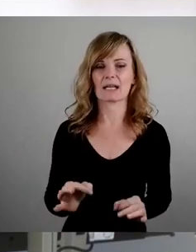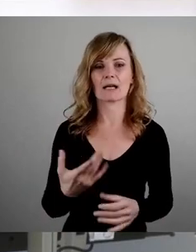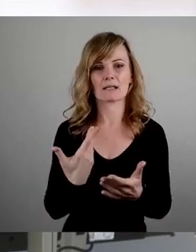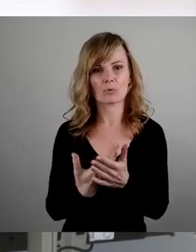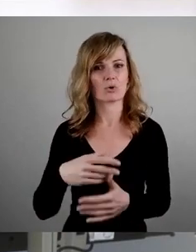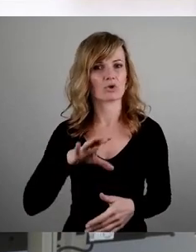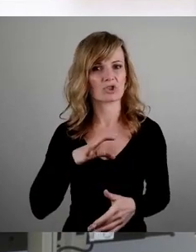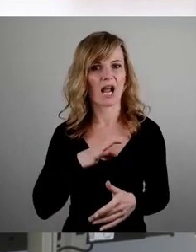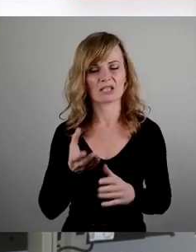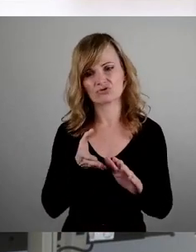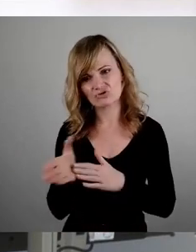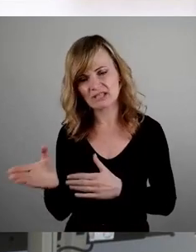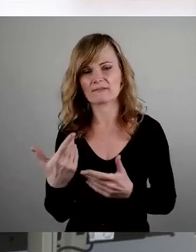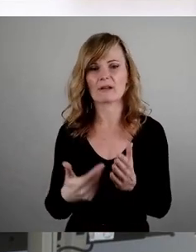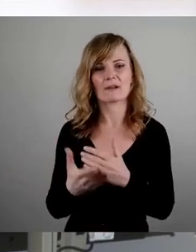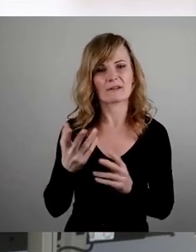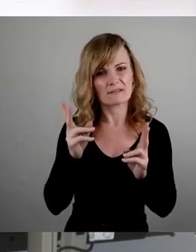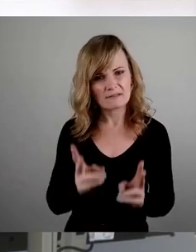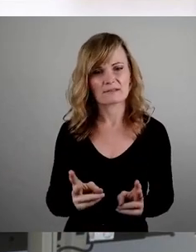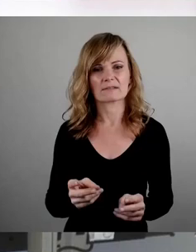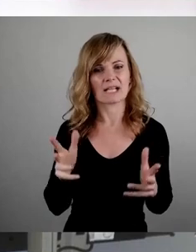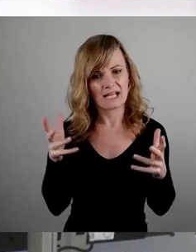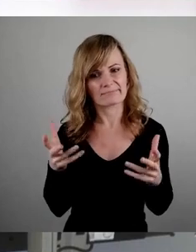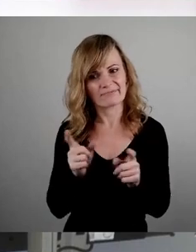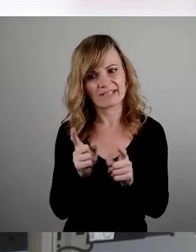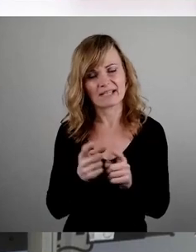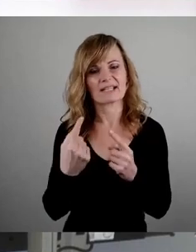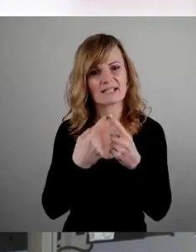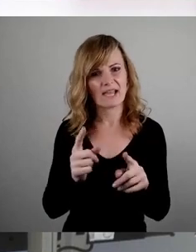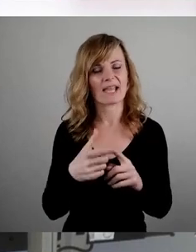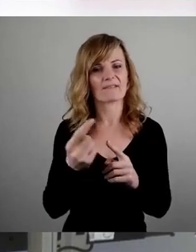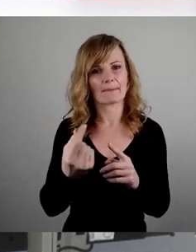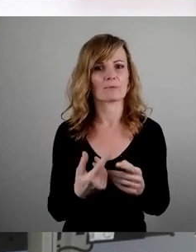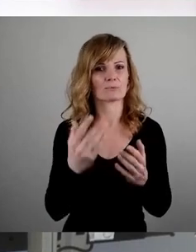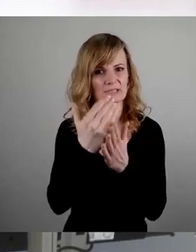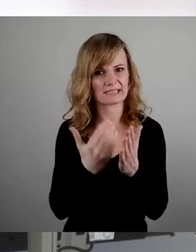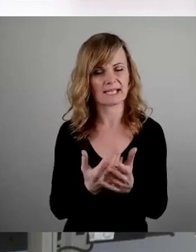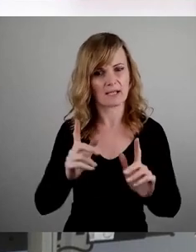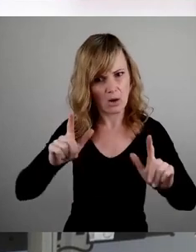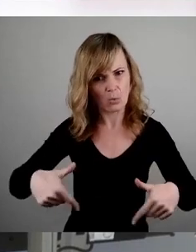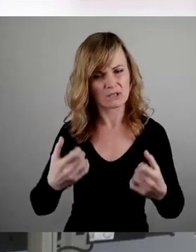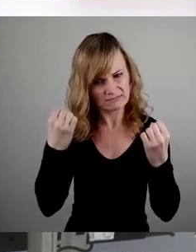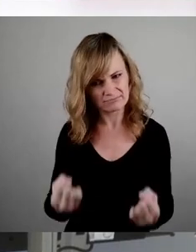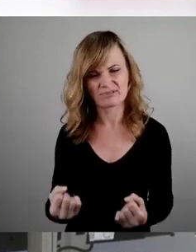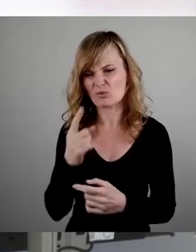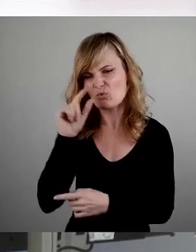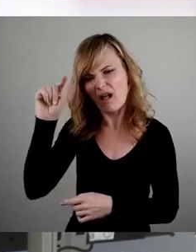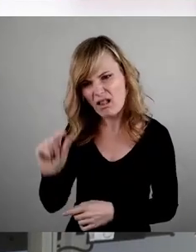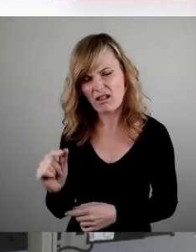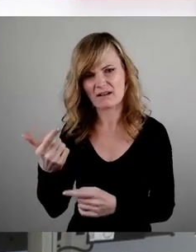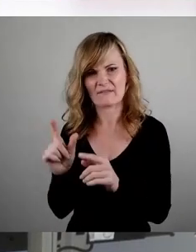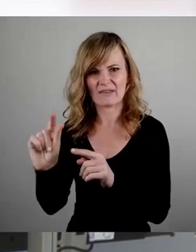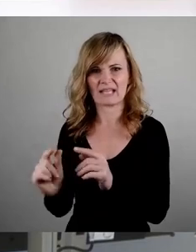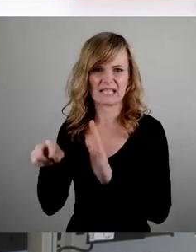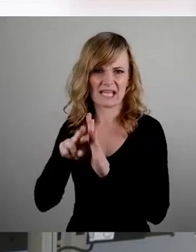vertan wurde, hier tatsächlich auch ein greifendes Zweckentfremdungsverbotsgesetz auf den Weg zu bringen und so eine lahme Variante auf Sachsen-Ebene